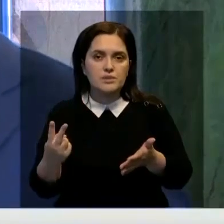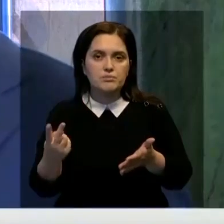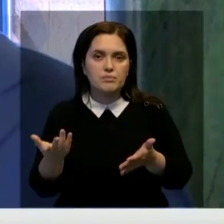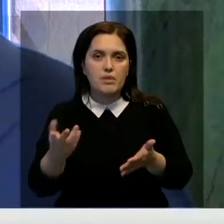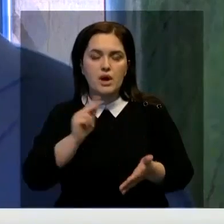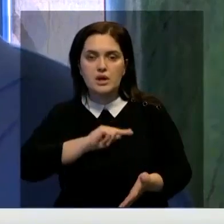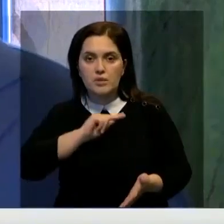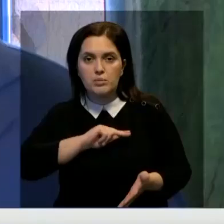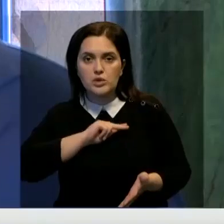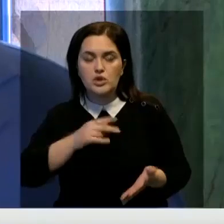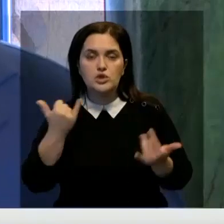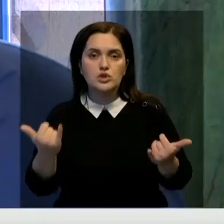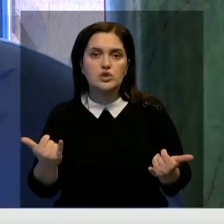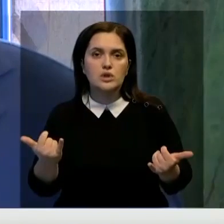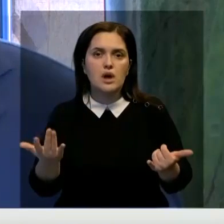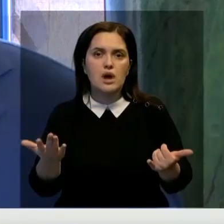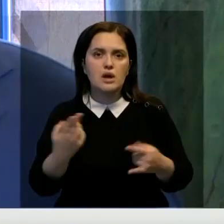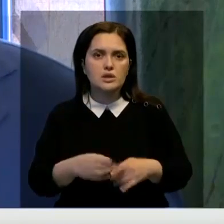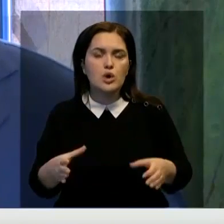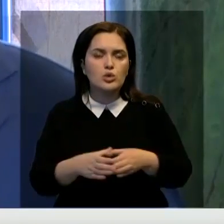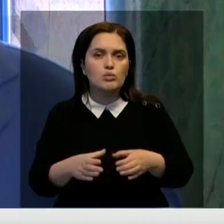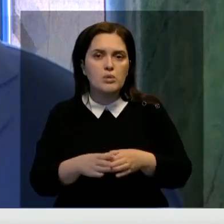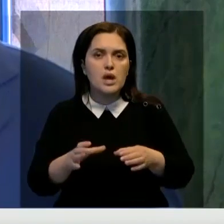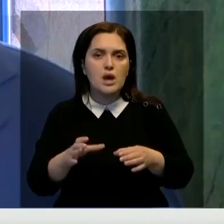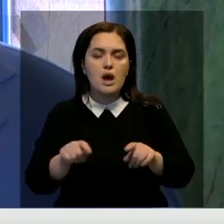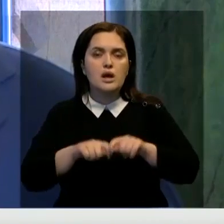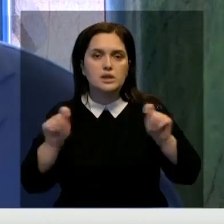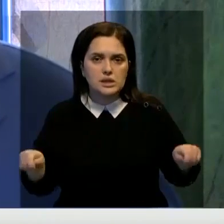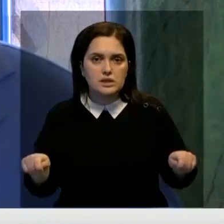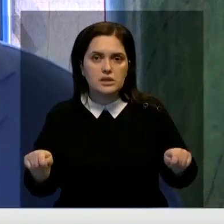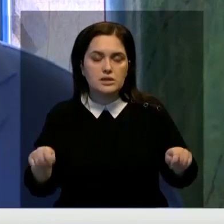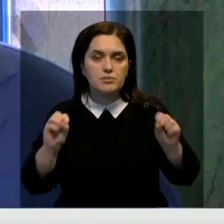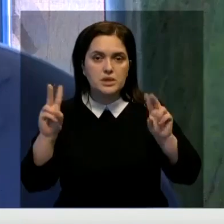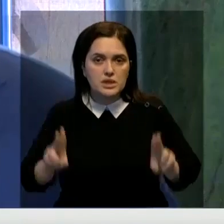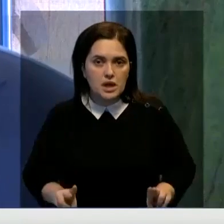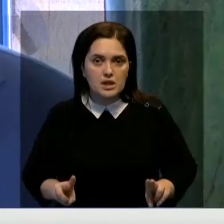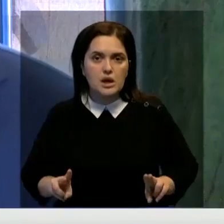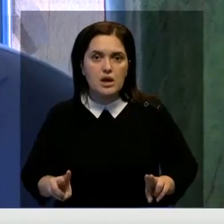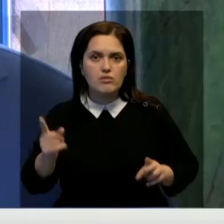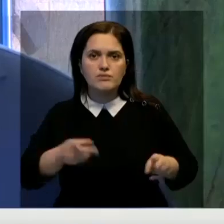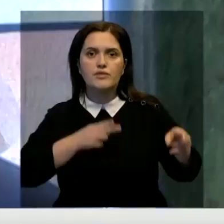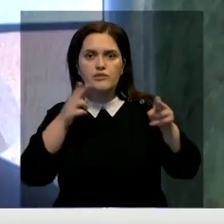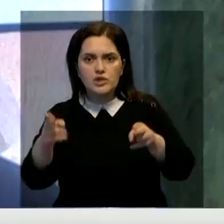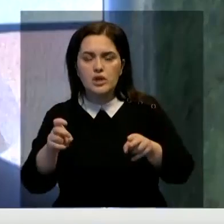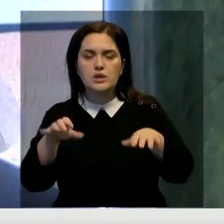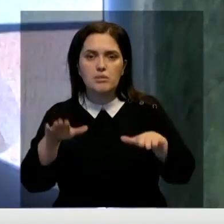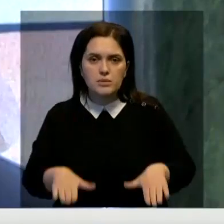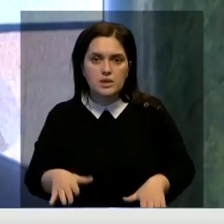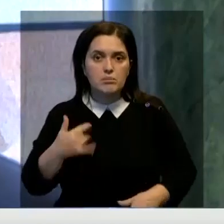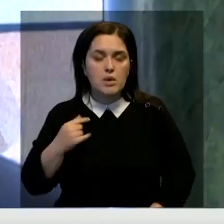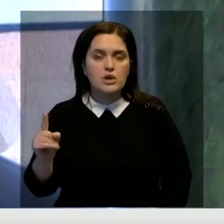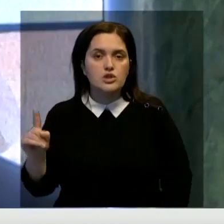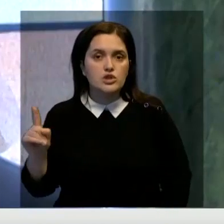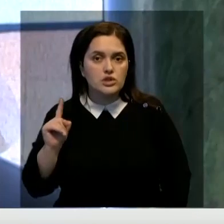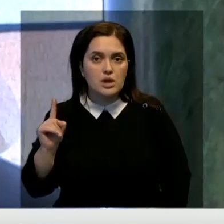работы, которую сейчас проводят мобильные группы, которые были созданы, которые выезжают на места. Мы ожидаем,